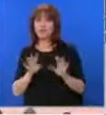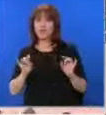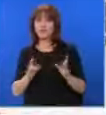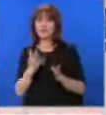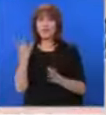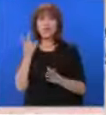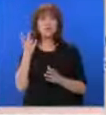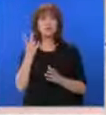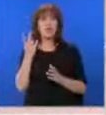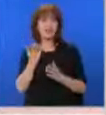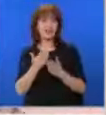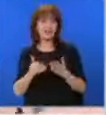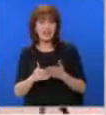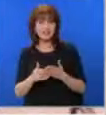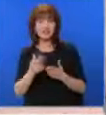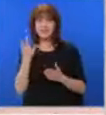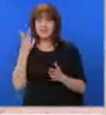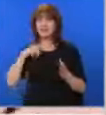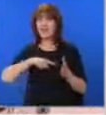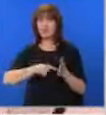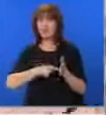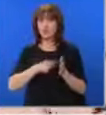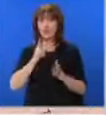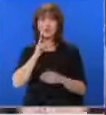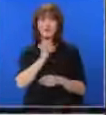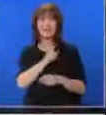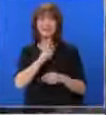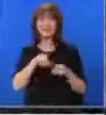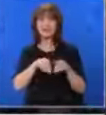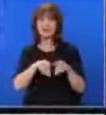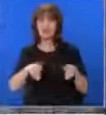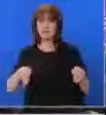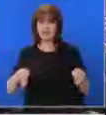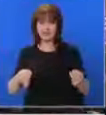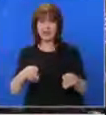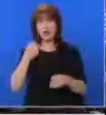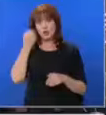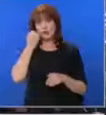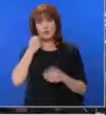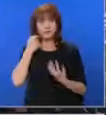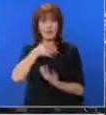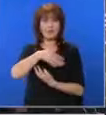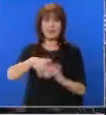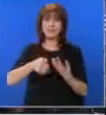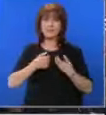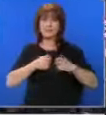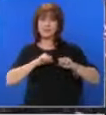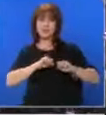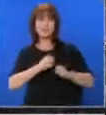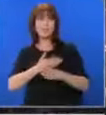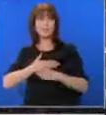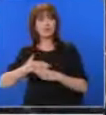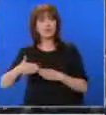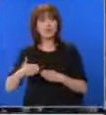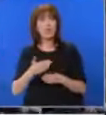началото на втората четвърт, в която се отчете с две точки от наказателната линия и една овладяна борба. Добрите му намеси в защита пък продължиха и през